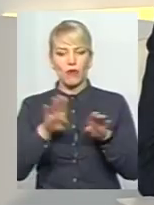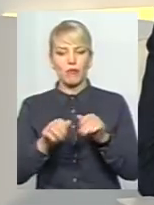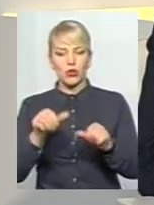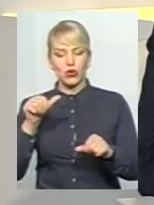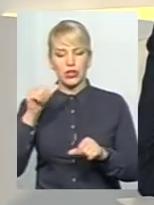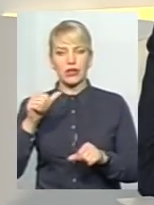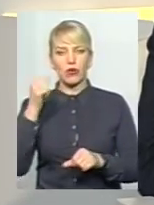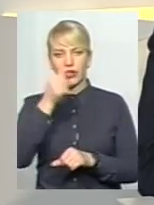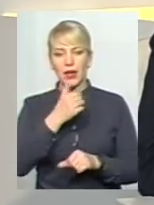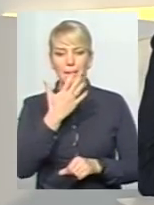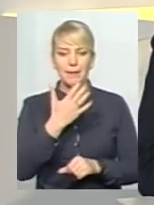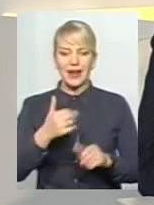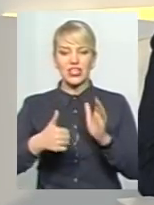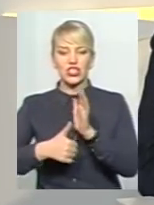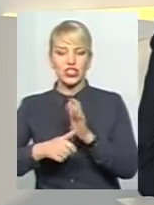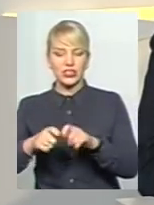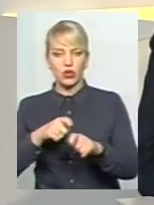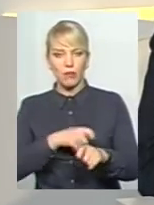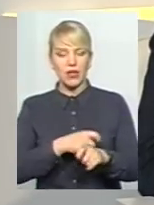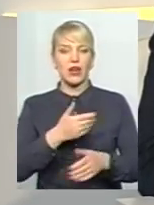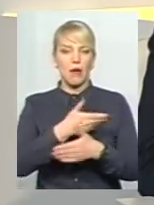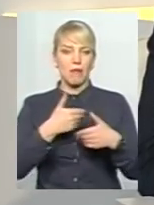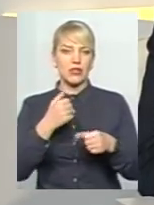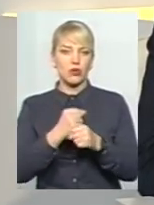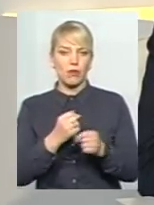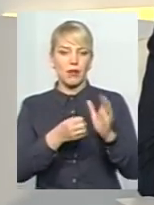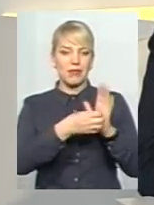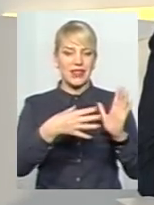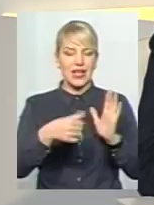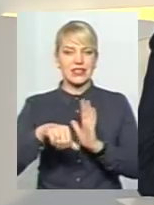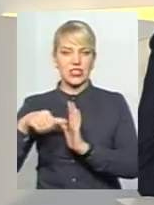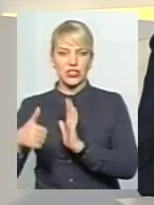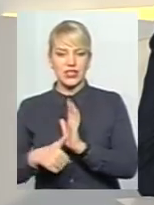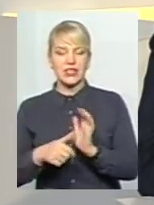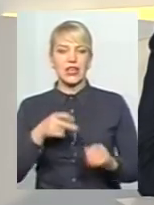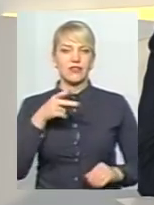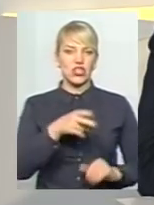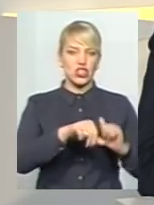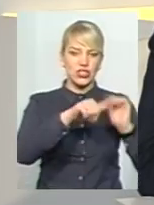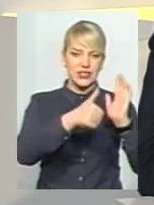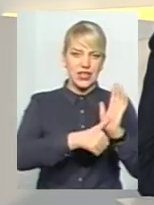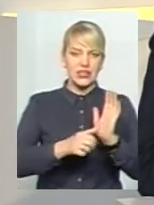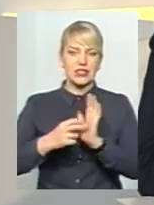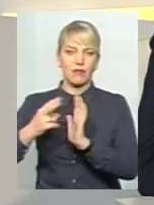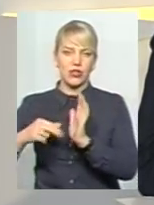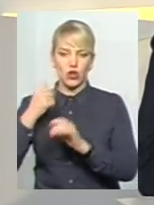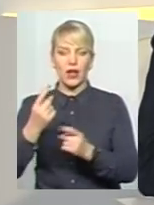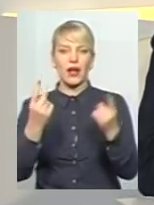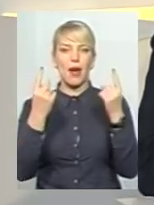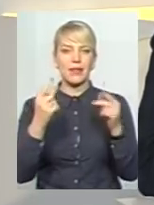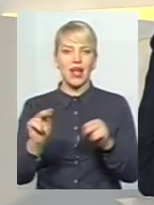5-6 км в рік, ми 15-16 за 2016-2017 рік капітально відремонтували доріг.